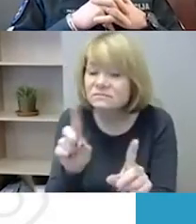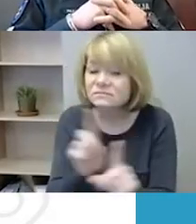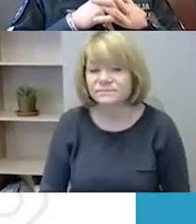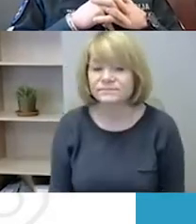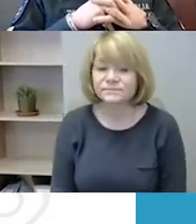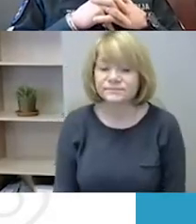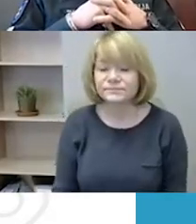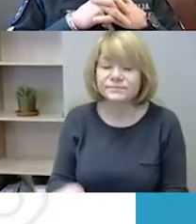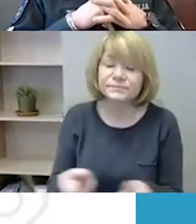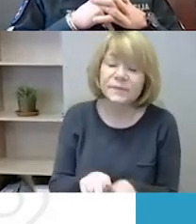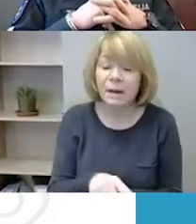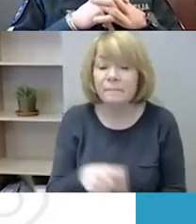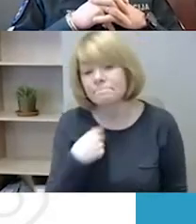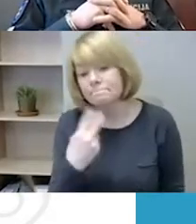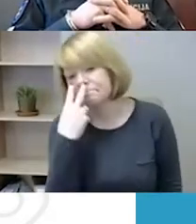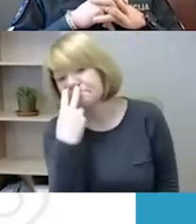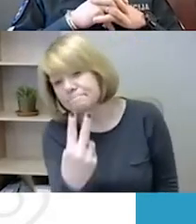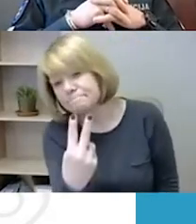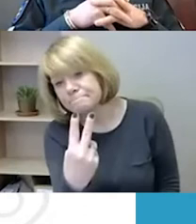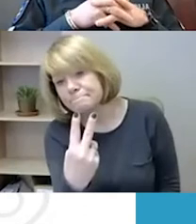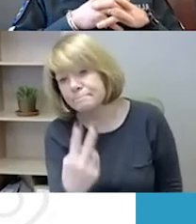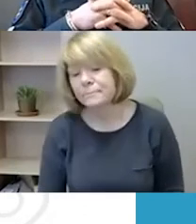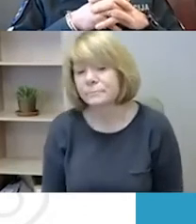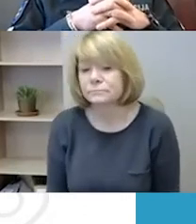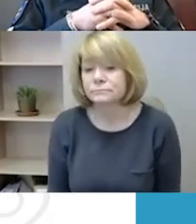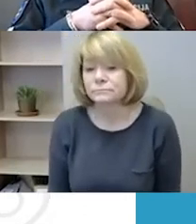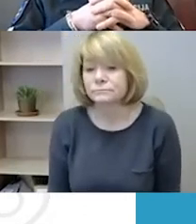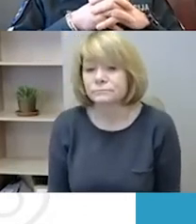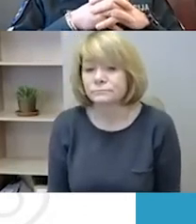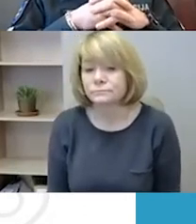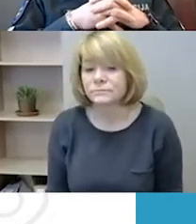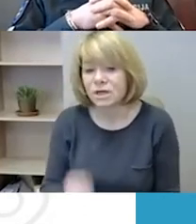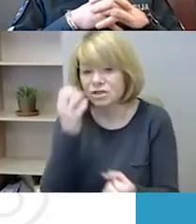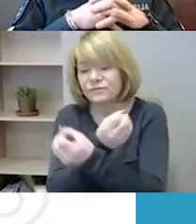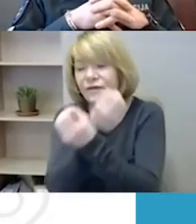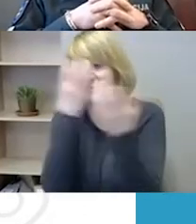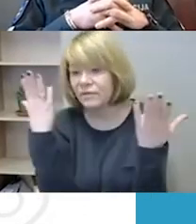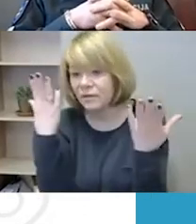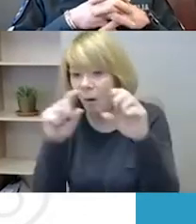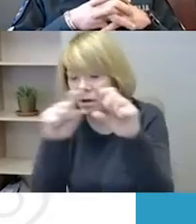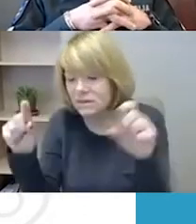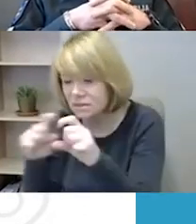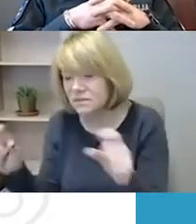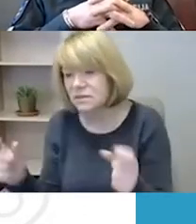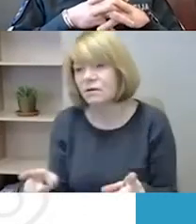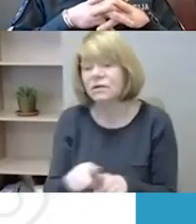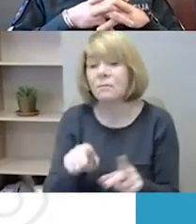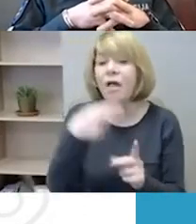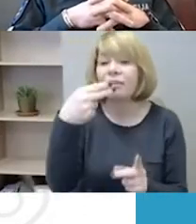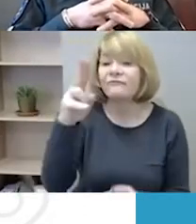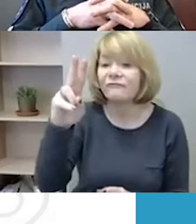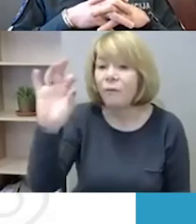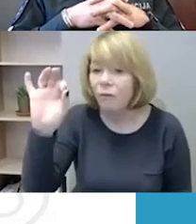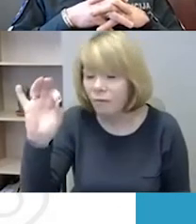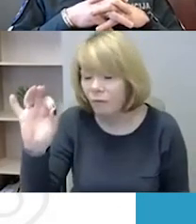kad tiek ir švietimo įstaigos, tiek nevyriausybinės organizacijos,